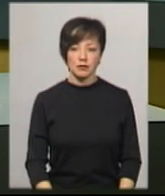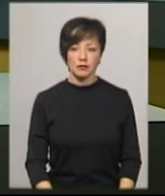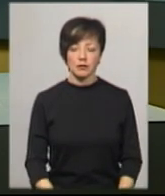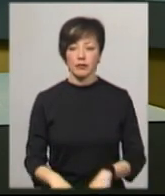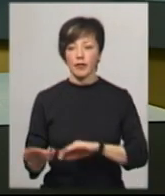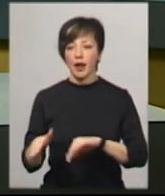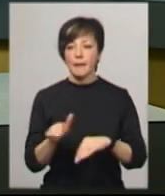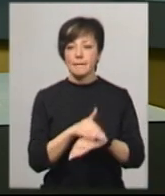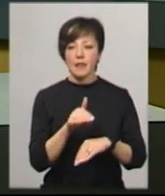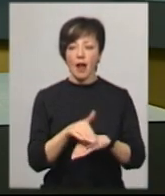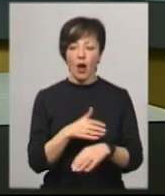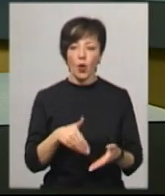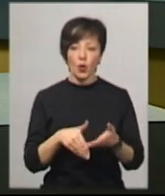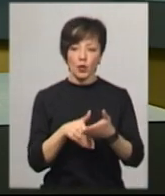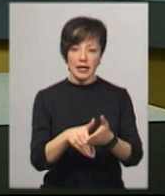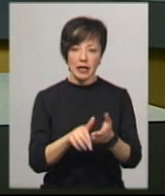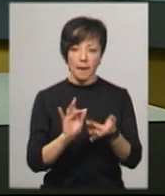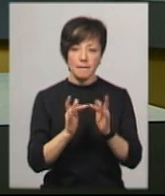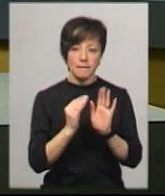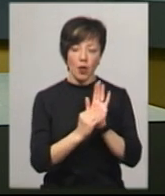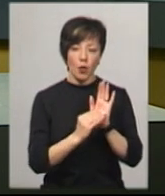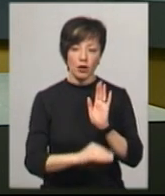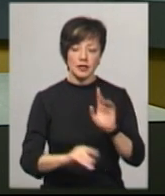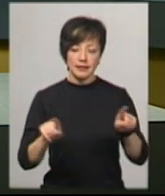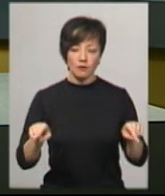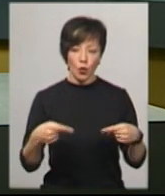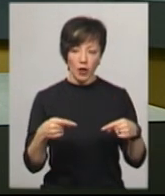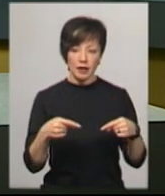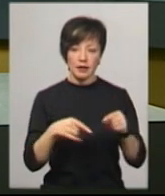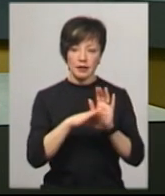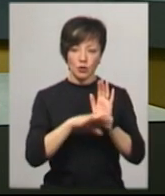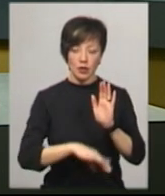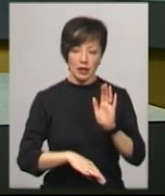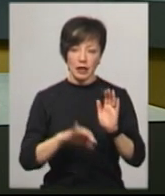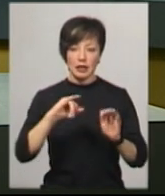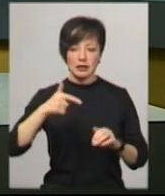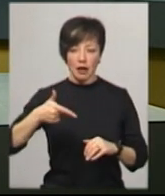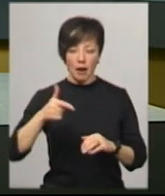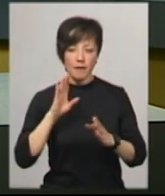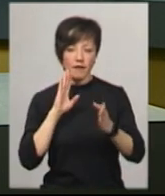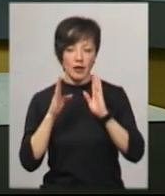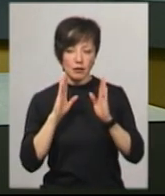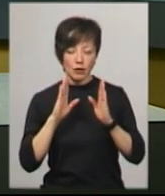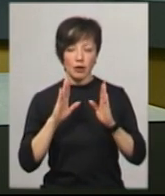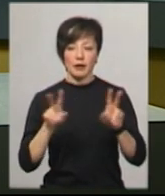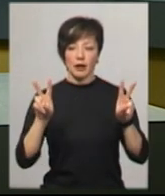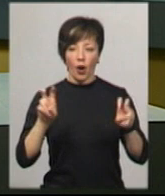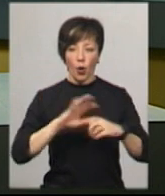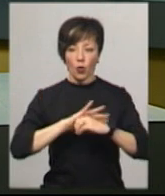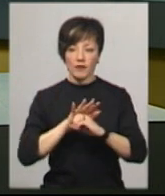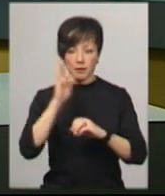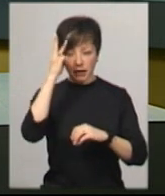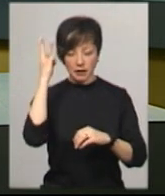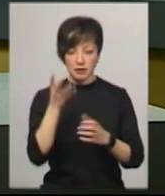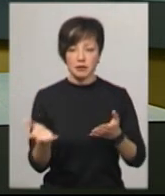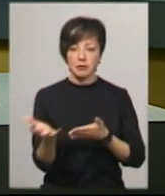Благодійники-блогери Хмельницького створили сторінки у соціальних мережах Інстаграм та Фейсбук «Коронавірус Хмельницький», де збирають